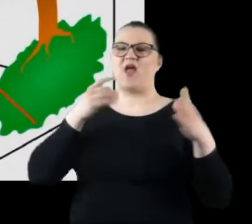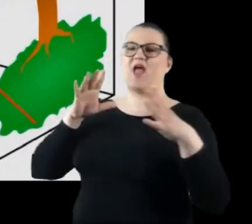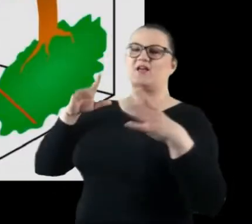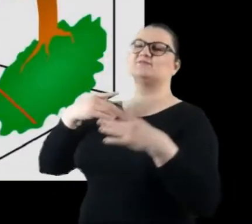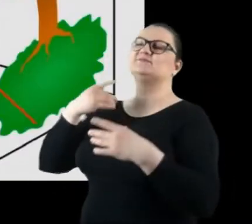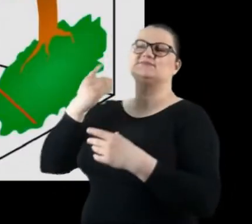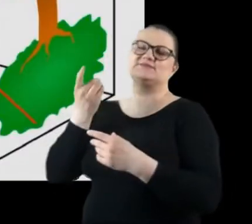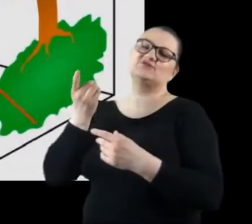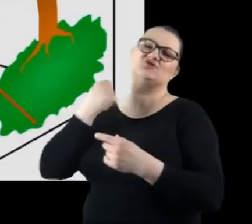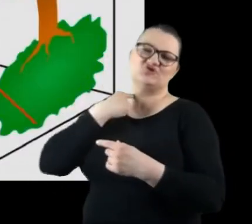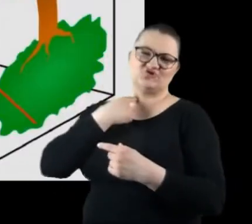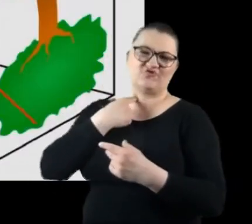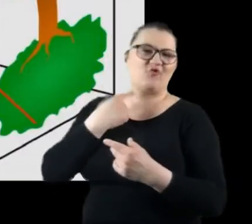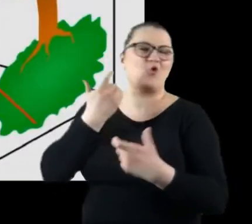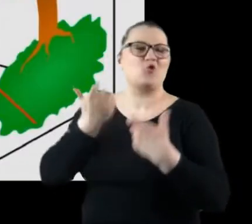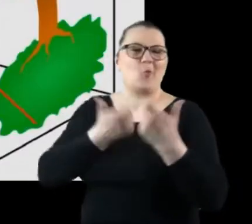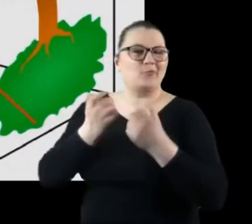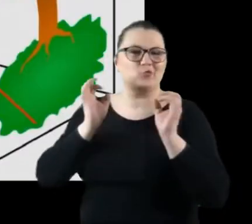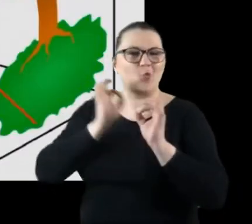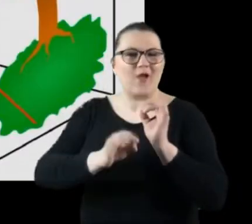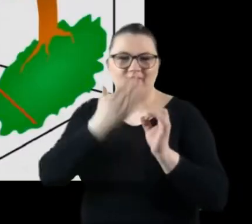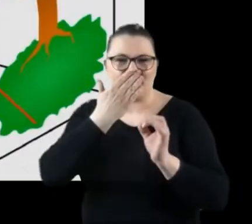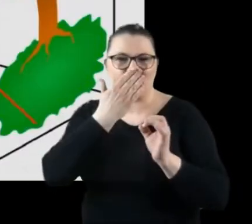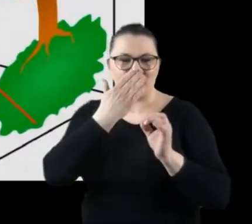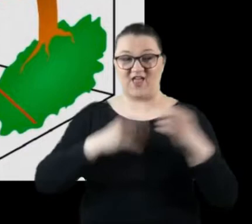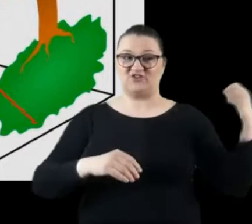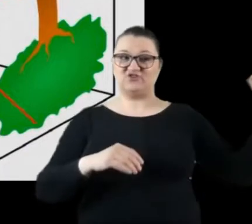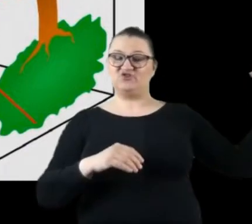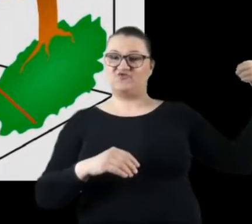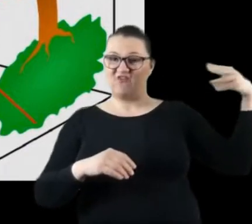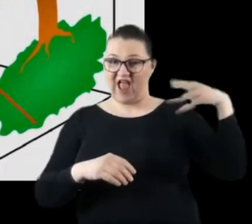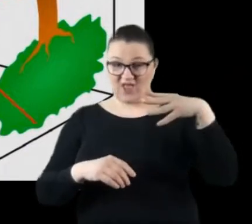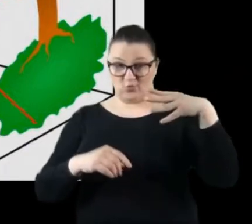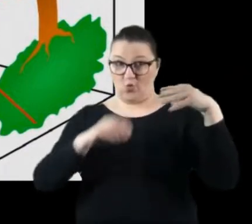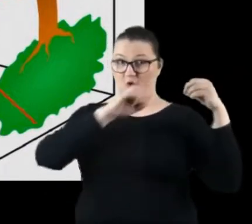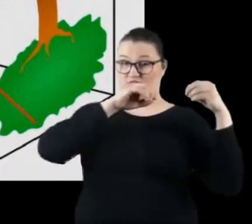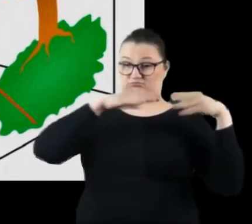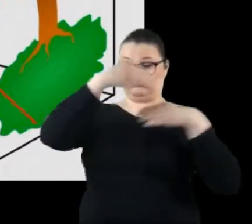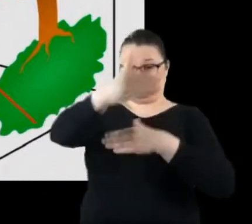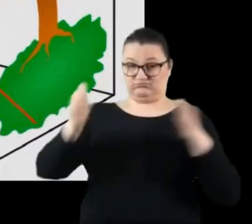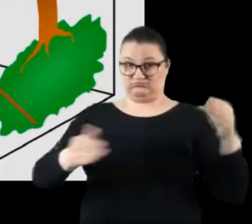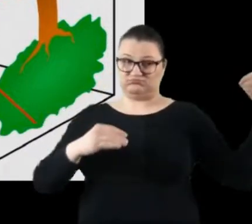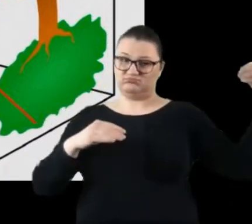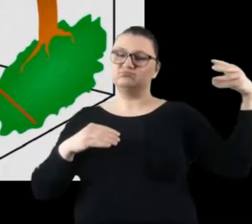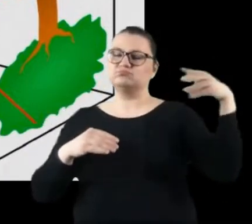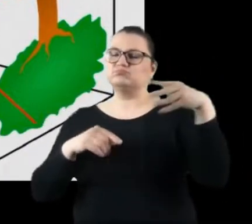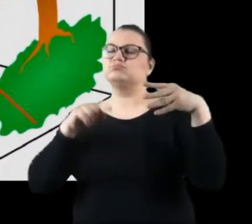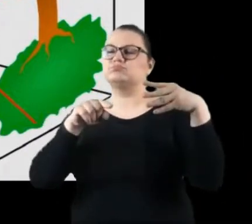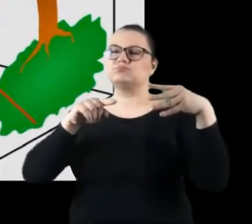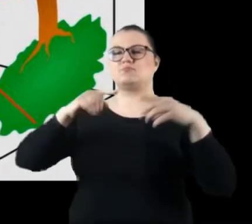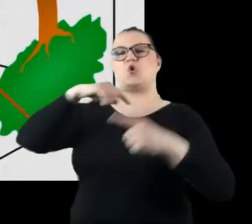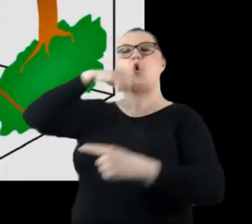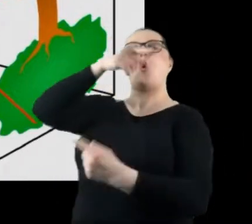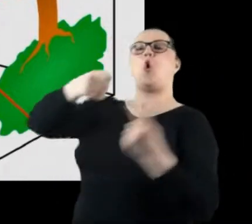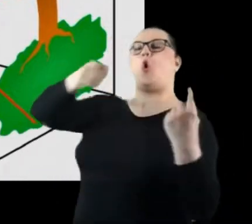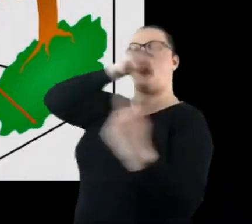dokładnie robi? Wiązka światła wpadająca do takiej kamery obskury zostaje odwrócona